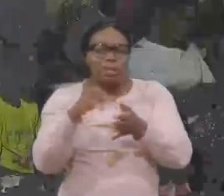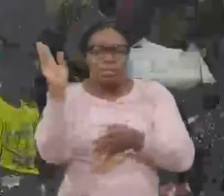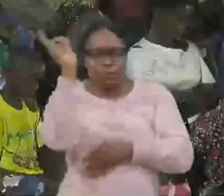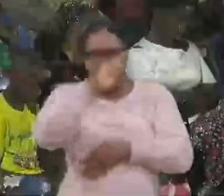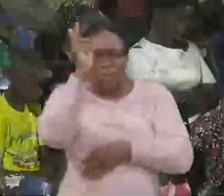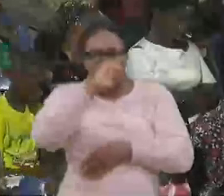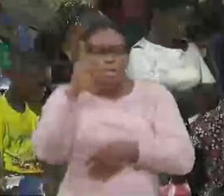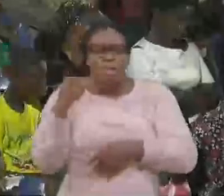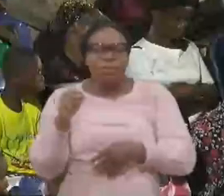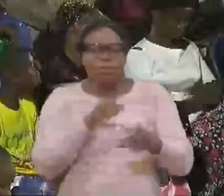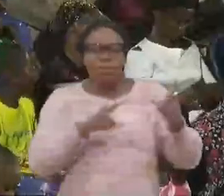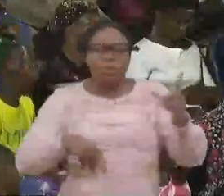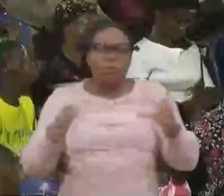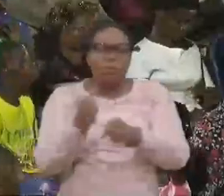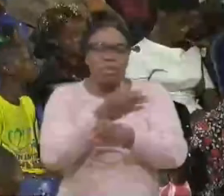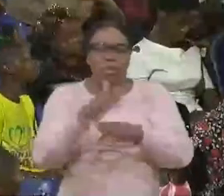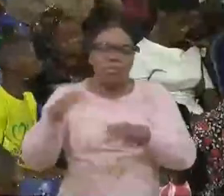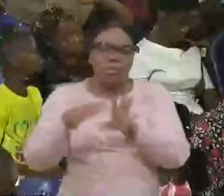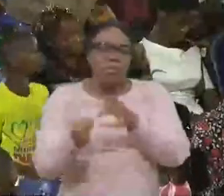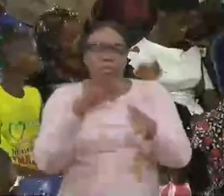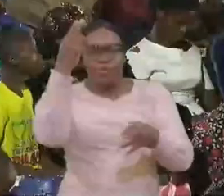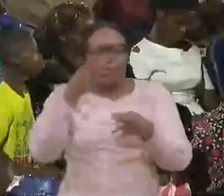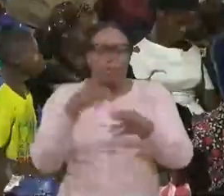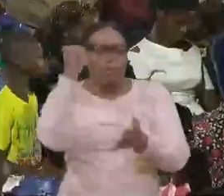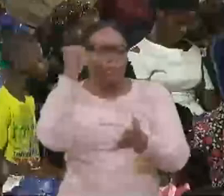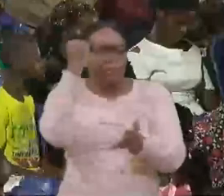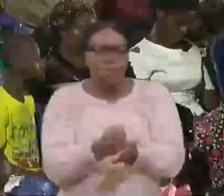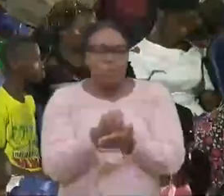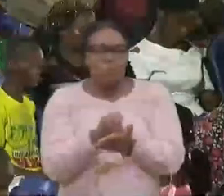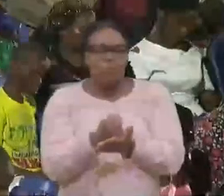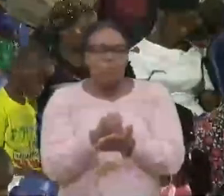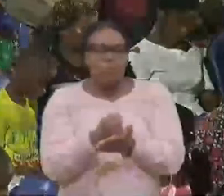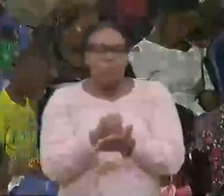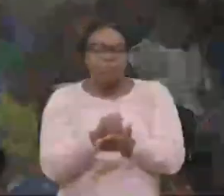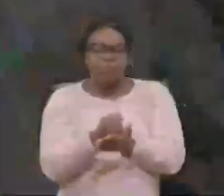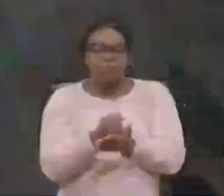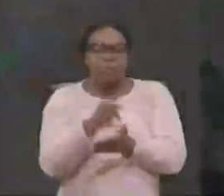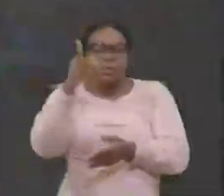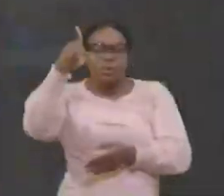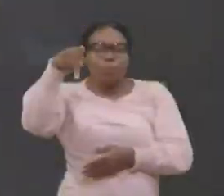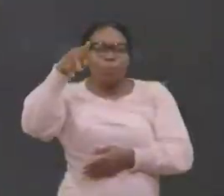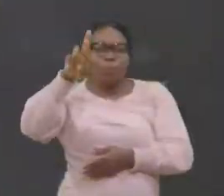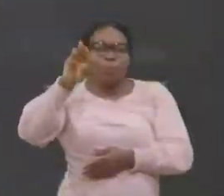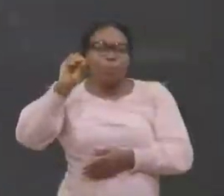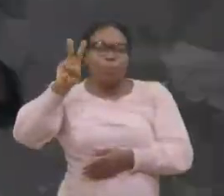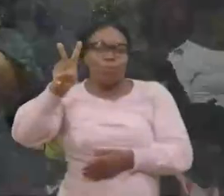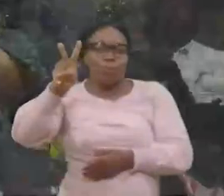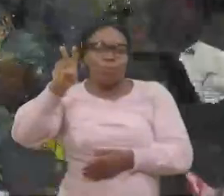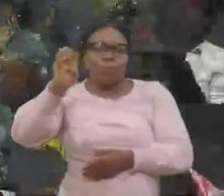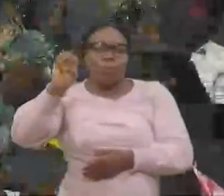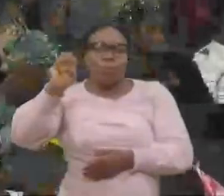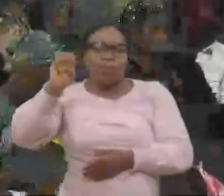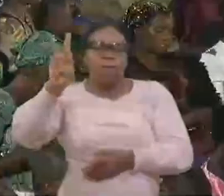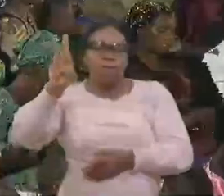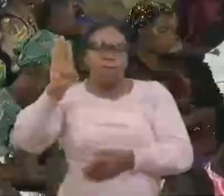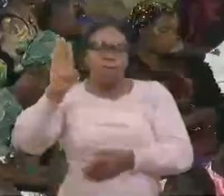proverbe 4 verset 6 proverbe chapitre 4